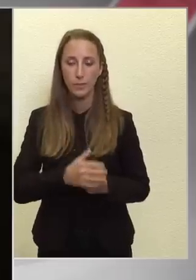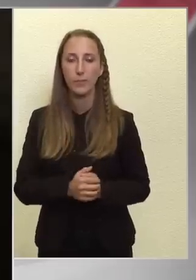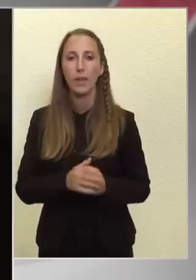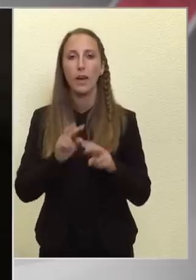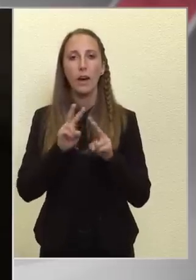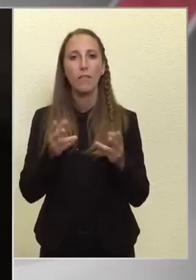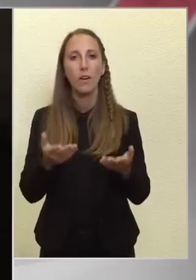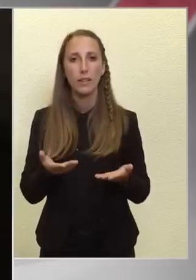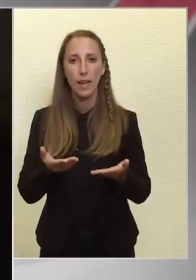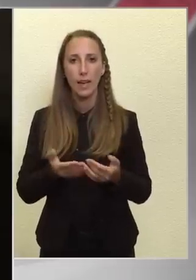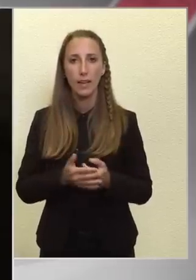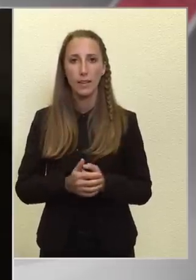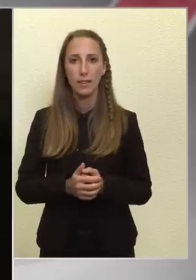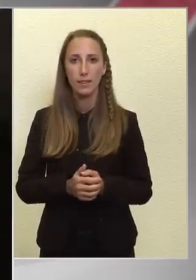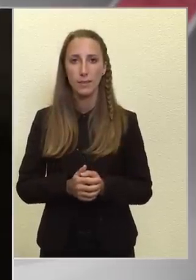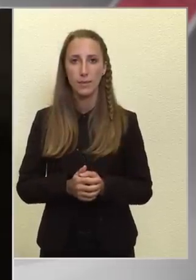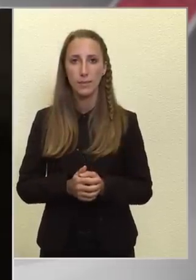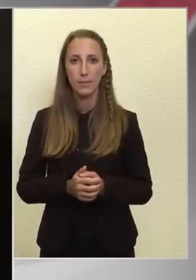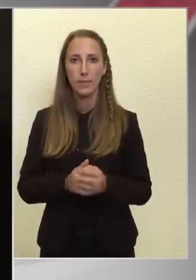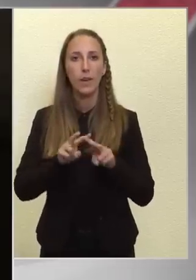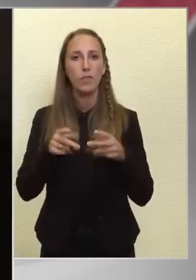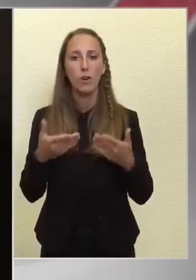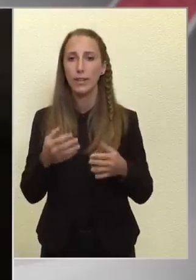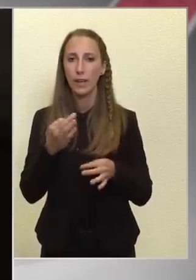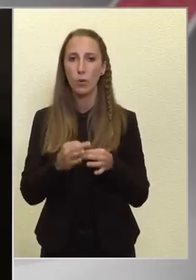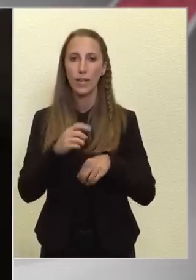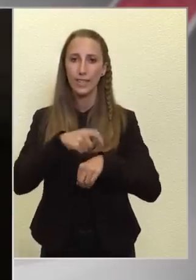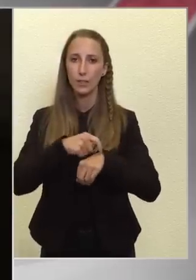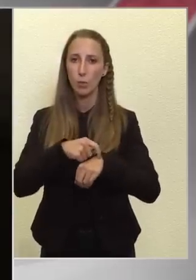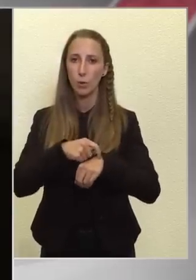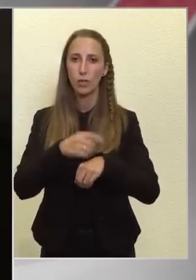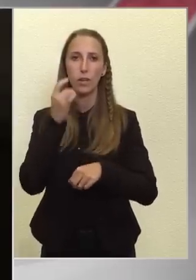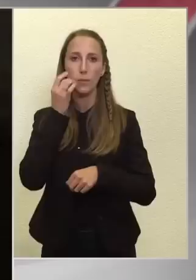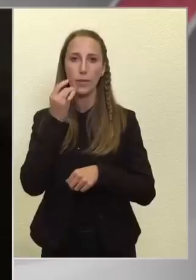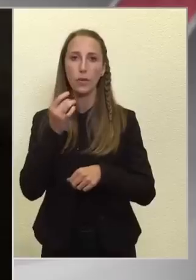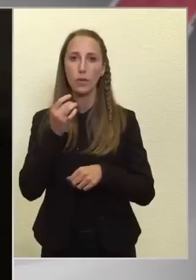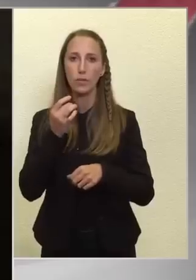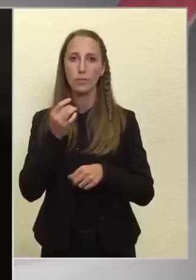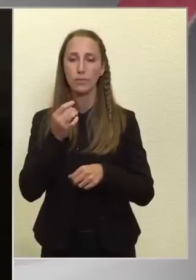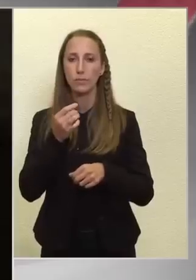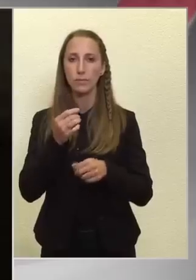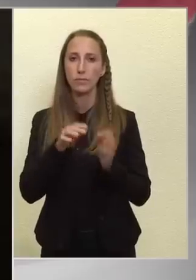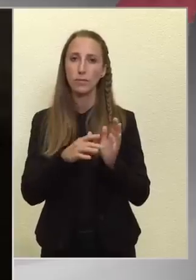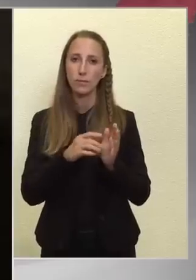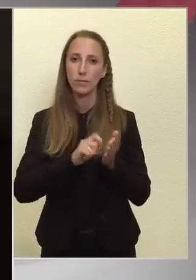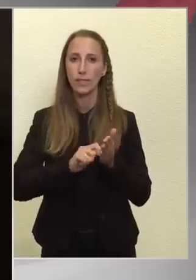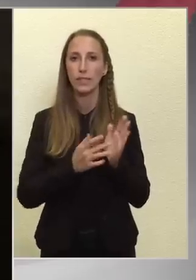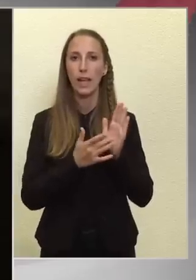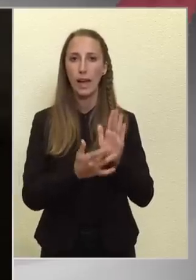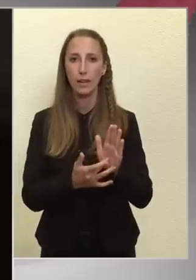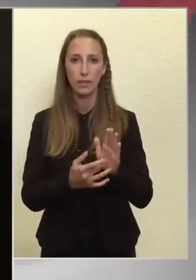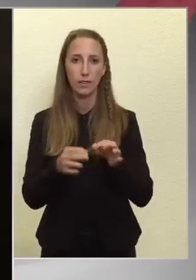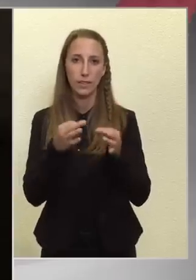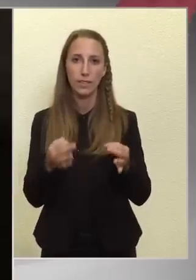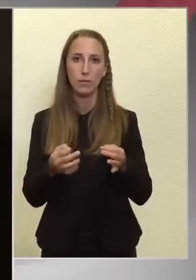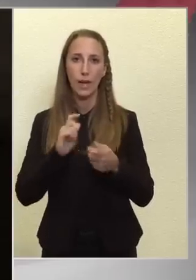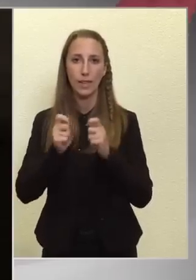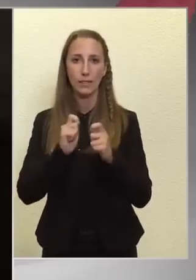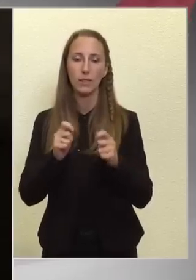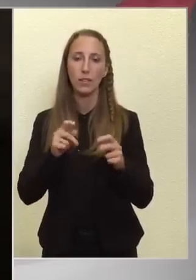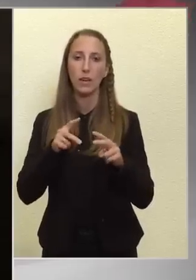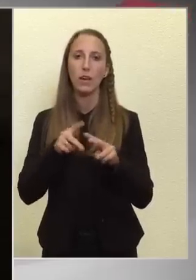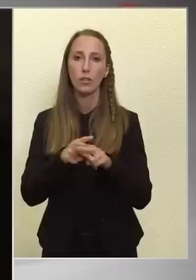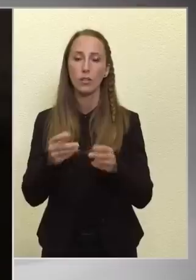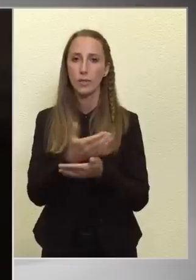Van-e konkrét időpontja annak, hogy mikor írják ki a nyílt pályázatot erre a bizonyos közbeszerzési